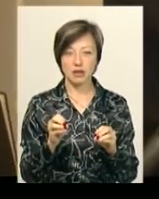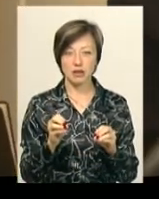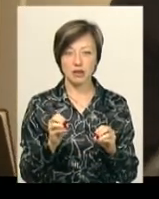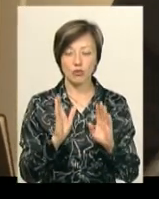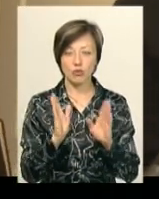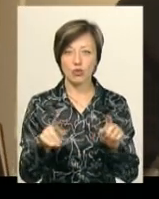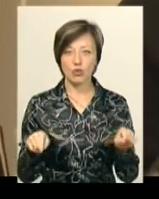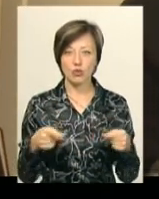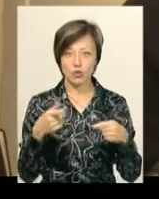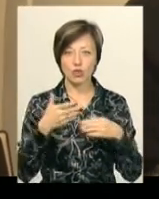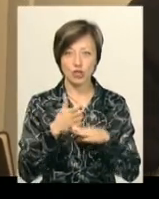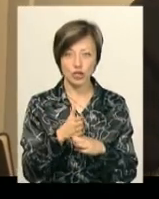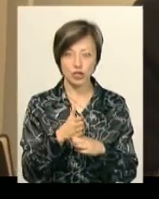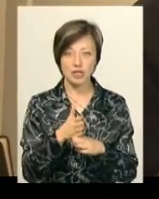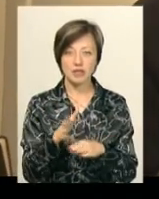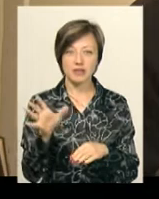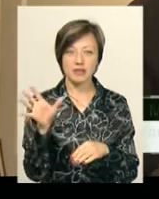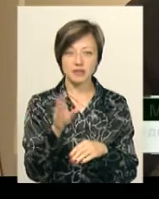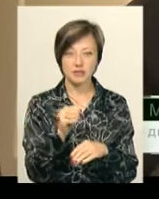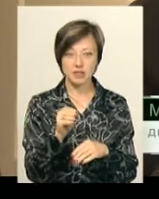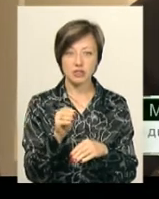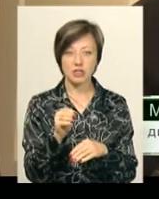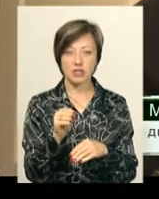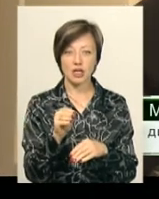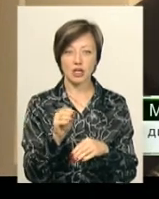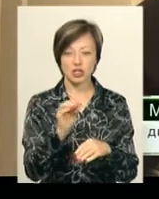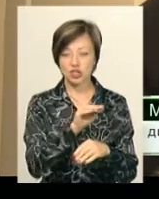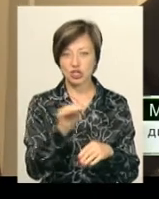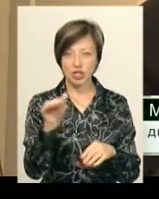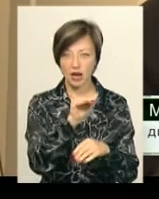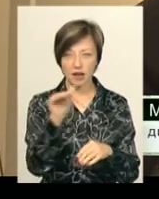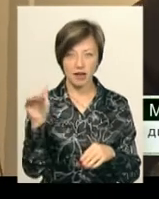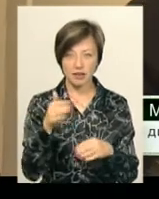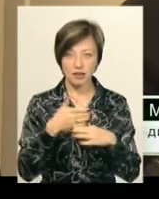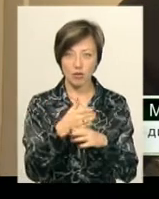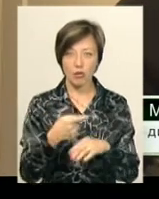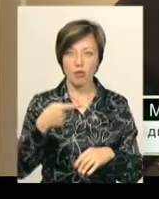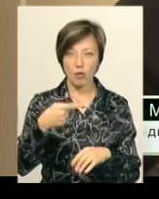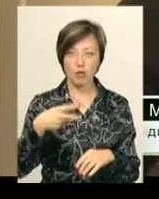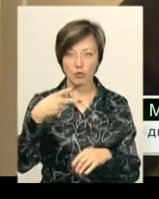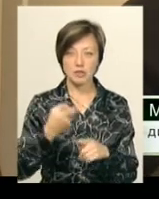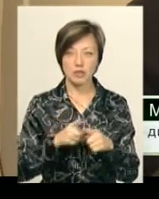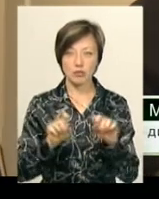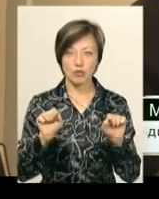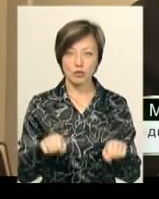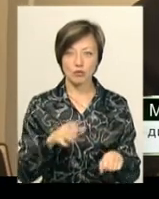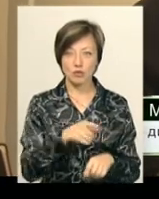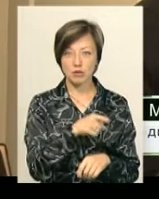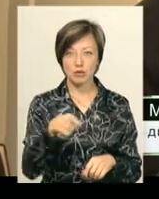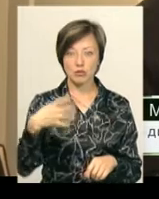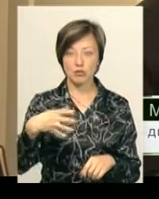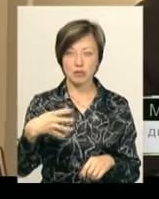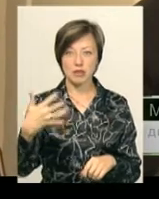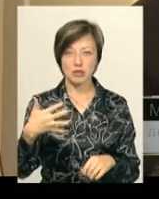утворюватись тріщина, то всі шари відразу не тріскають, тріскають по одному. І це може бути напротязі 40